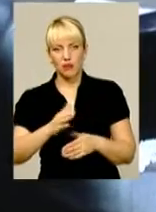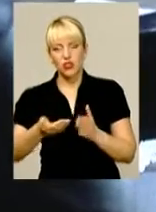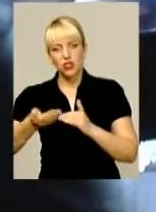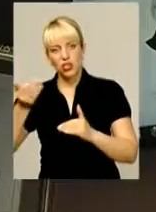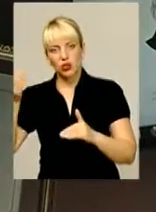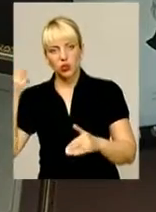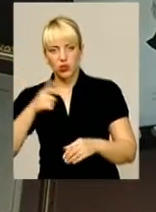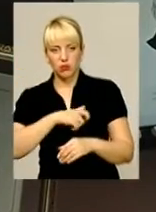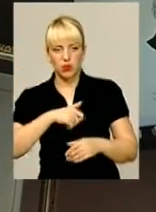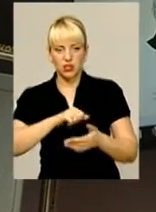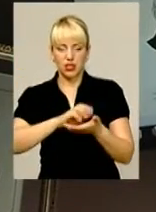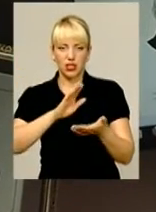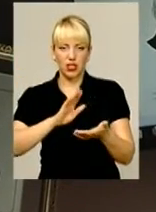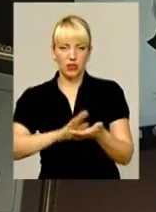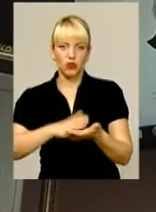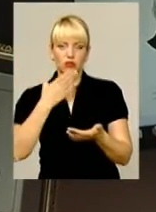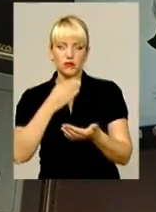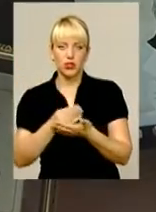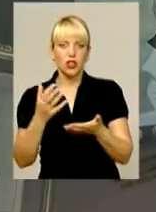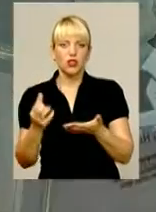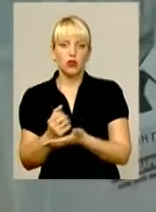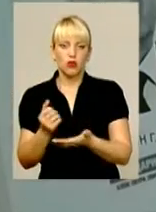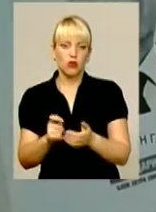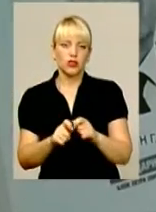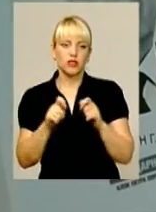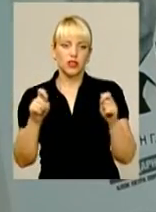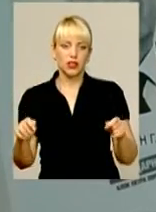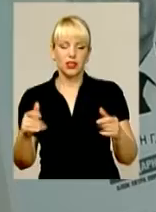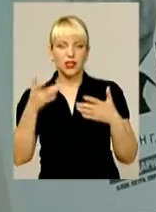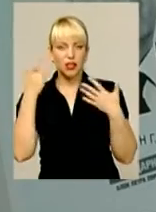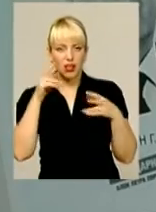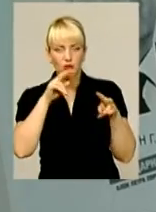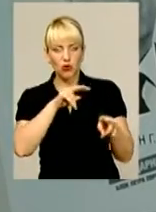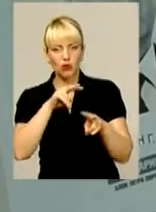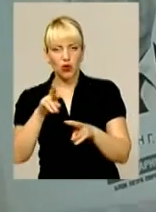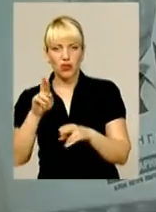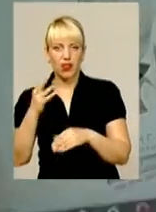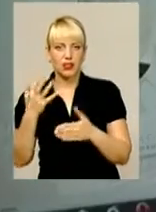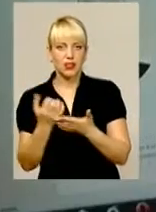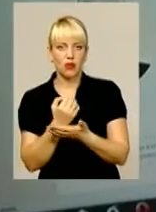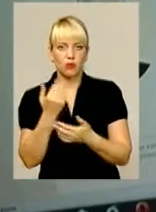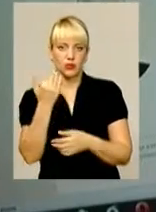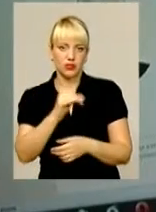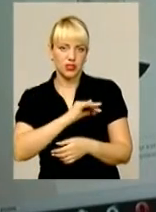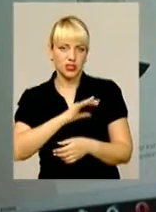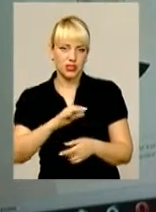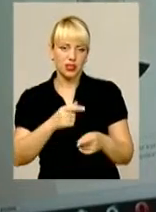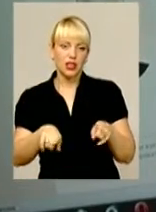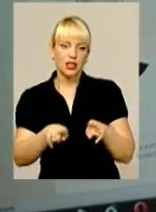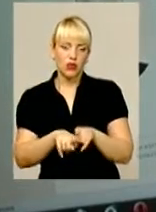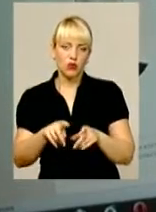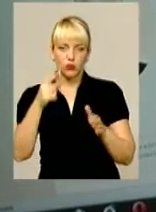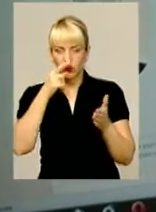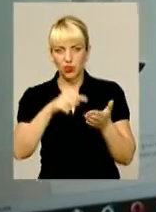декларують свої доходи відкрито. Тому можна легко простежити, як саме зароблені їхні статки. Потрапили до цього списку